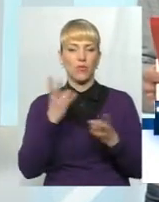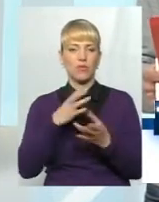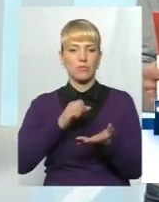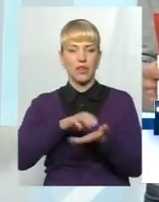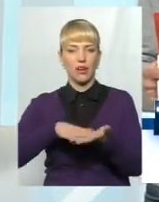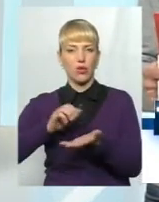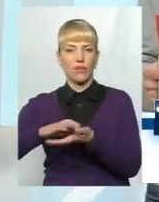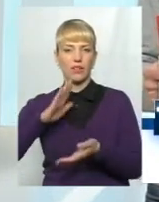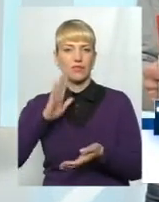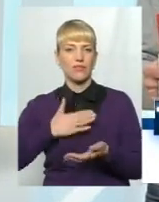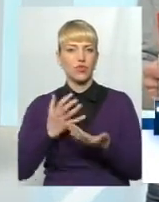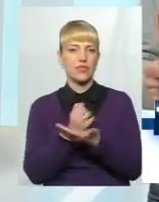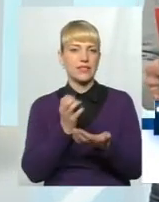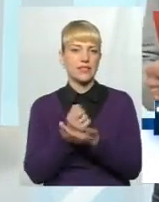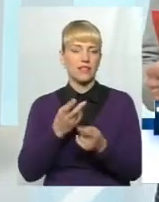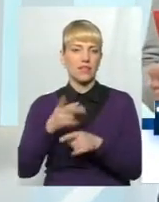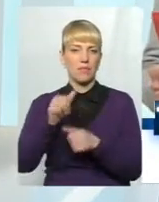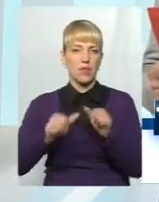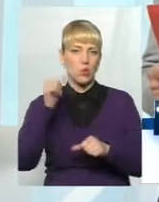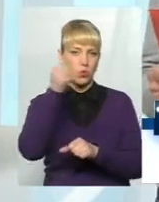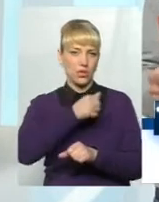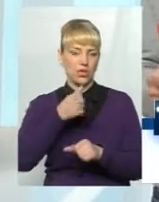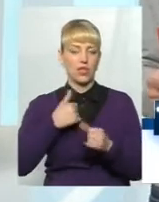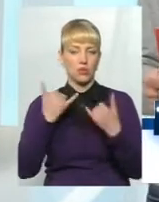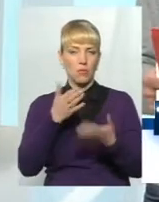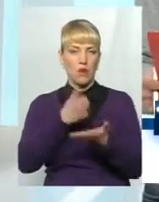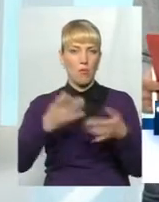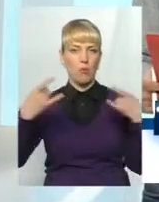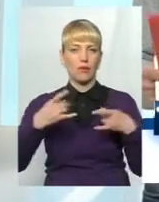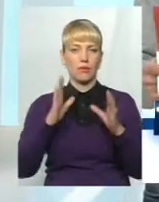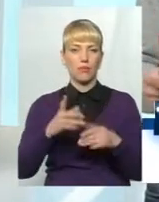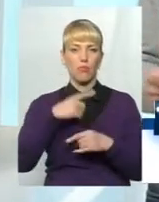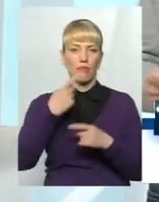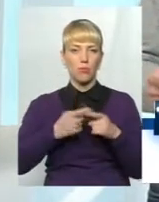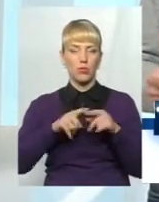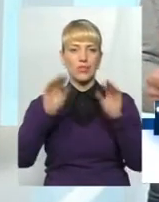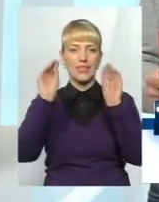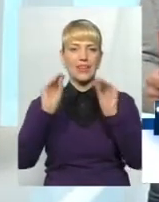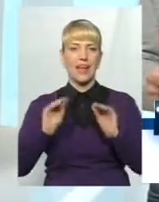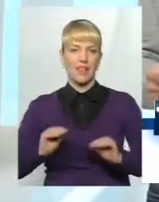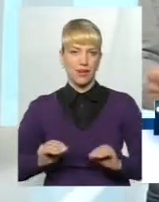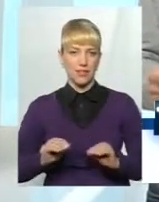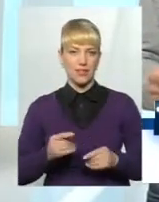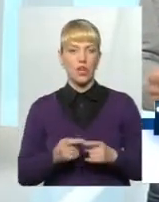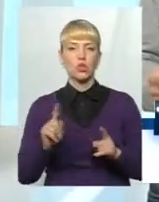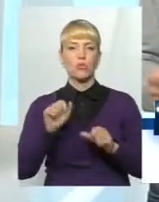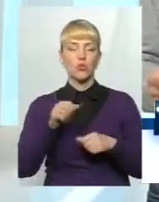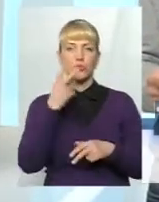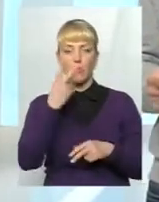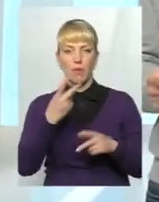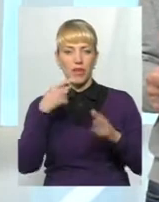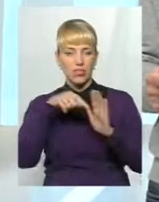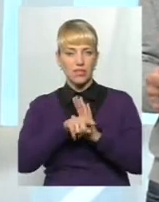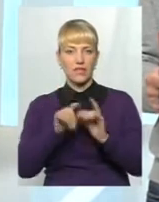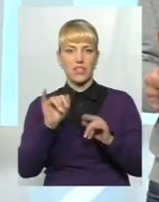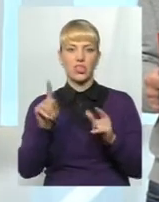свої статки за минулий рік. Сьогодні якраз ми в прямому ефірі будемо говорити про ці декларації, що в них можна побачити і